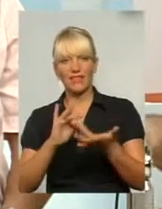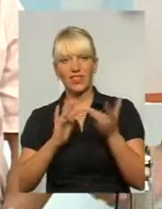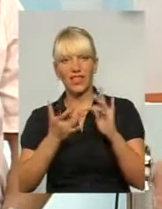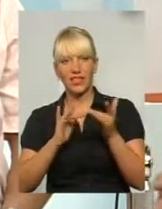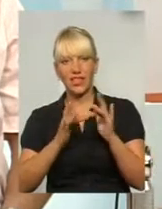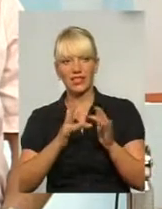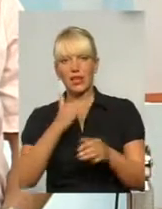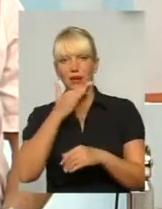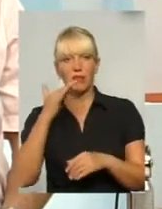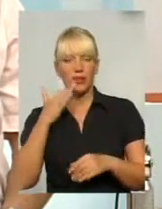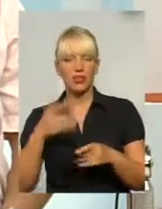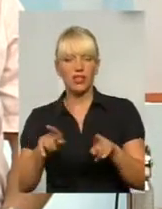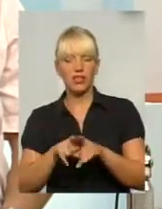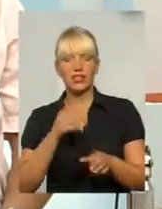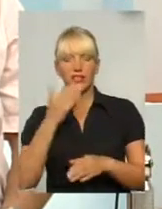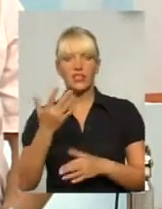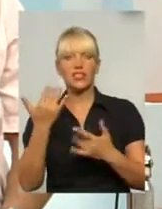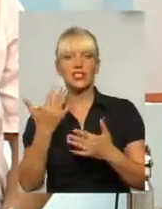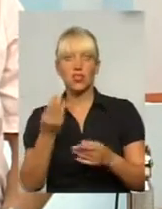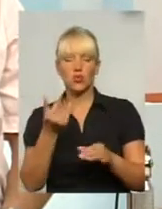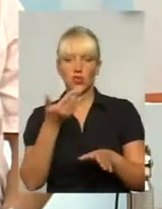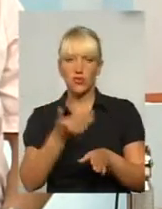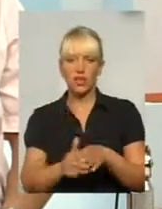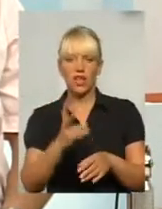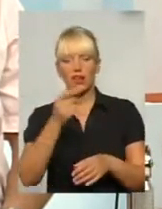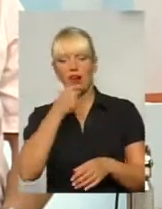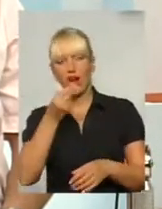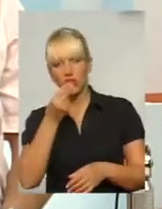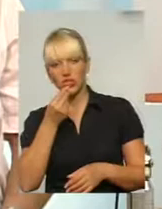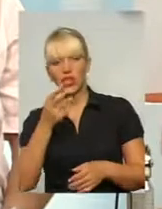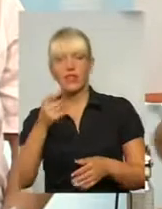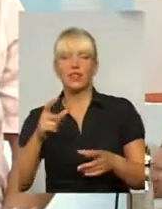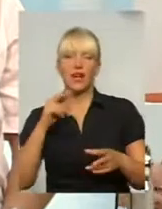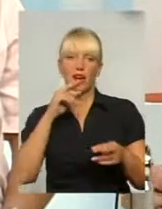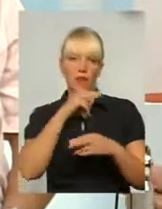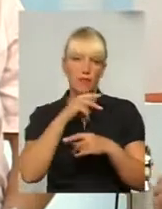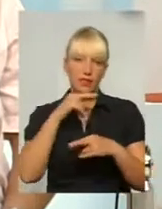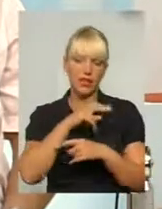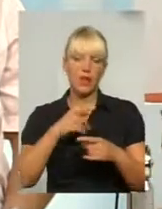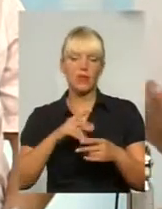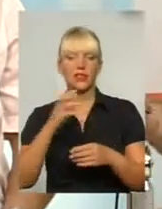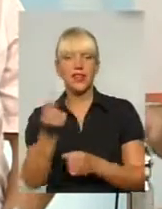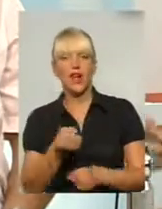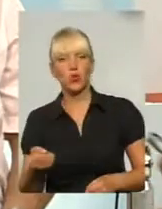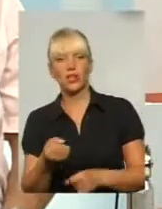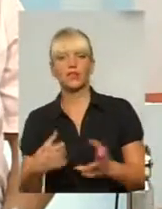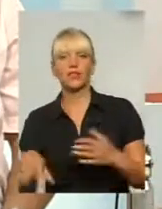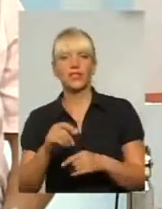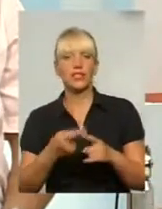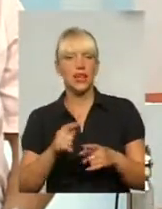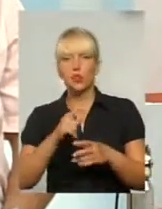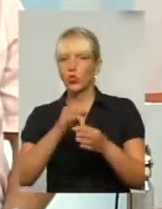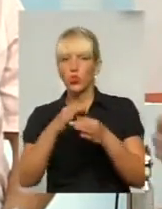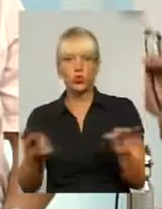багато є таких звернень про те, скільки виділяються на харчі, на медикаменти, на утримання. Ця інформація доступна. Про це